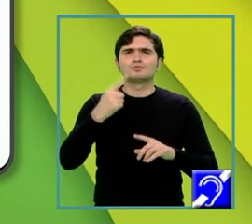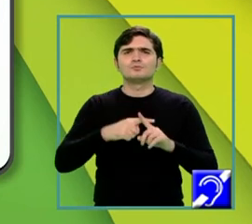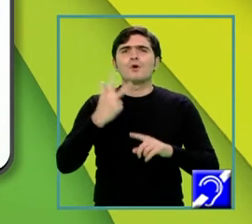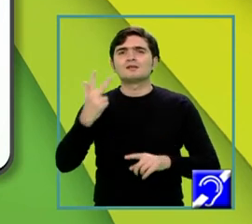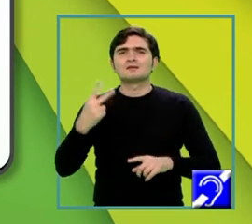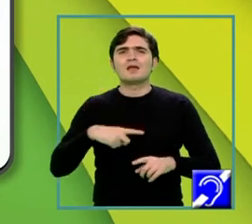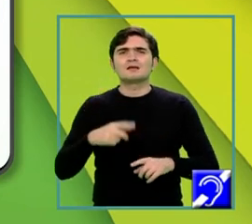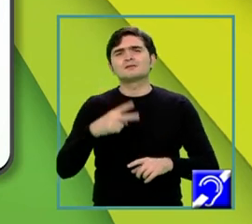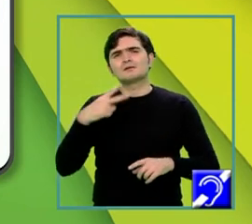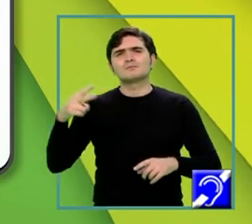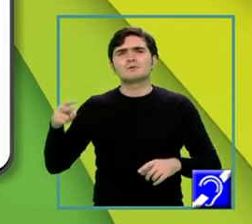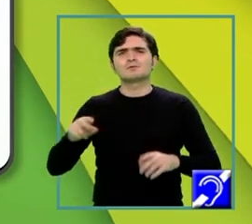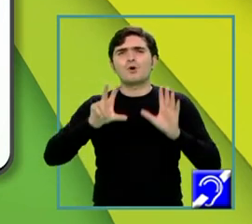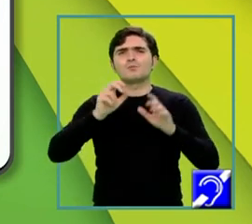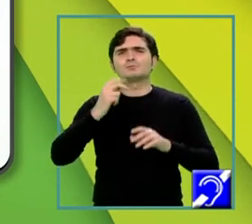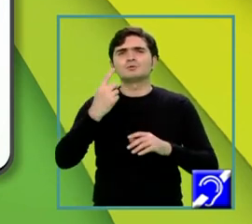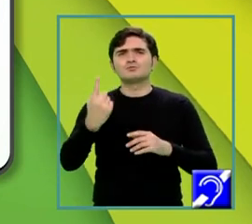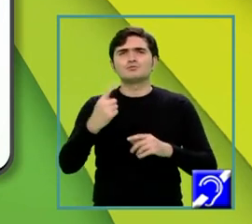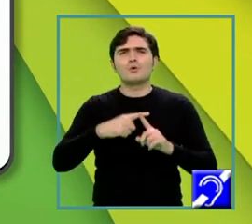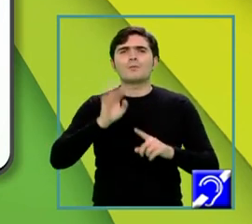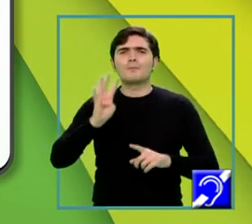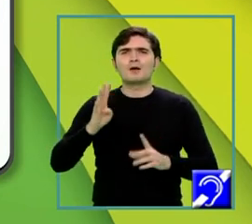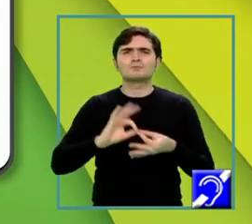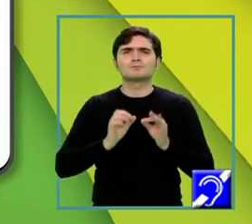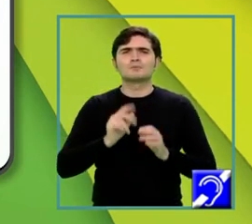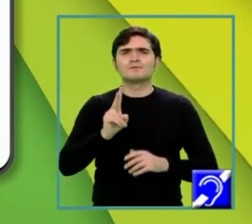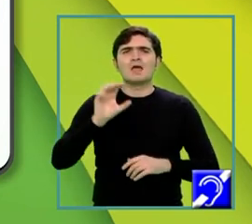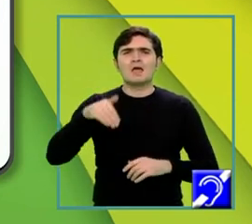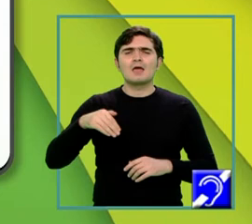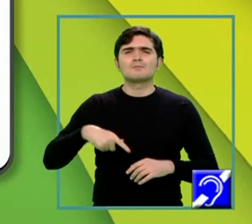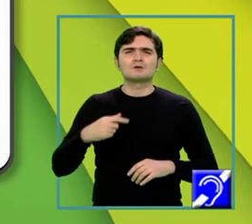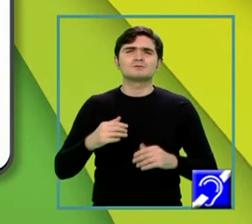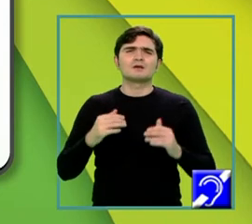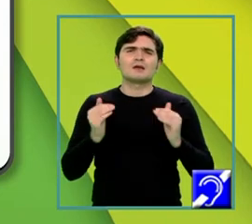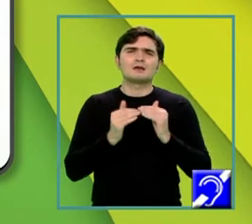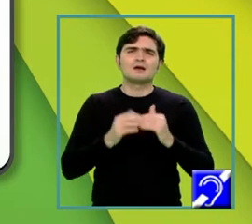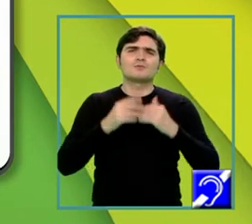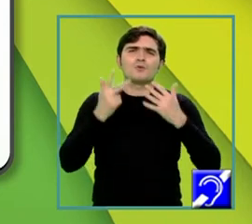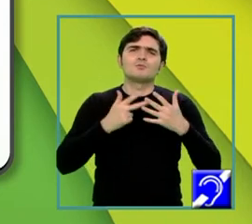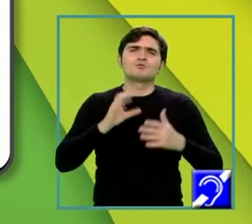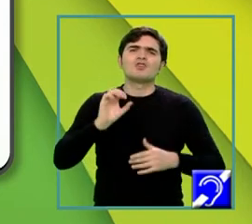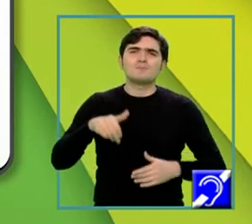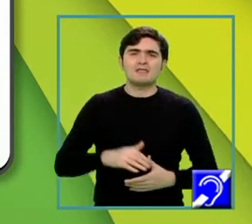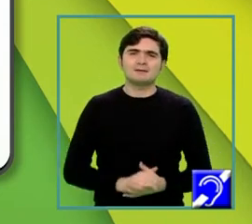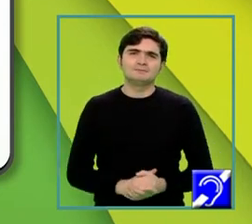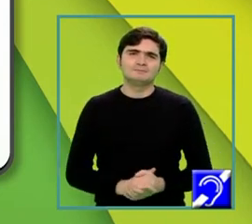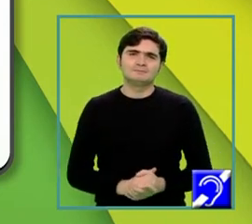este egal mai departe cu 81 ori 4 și anume obținem că VM este egal cu 18 centimetri.